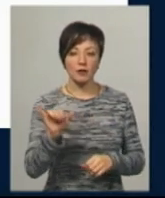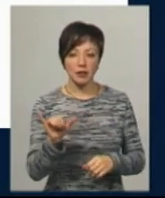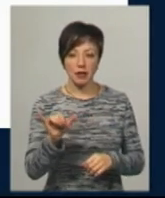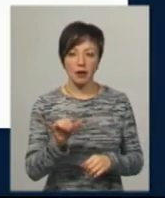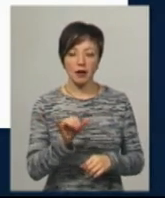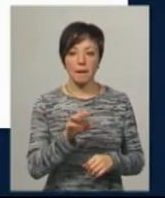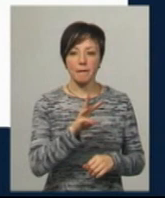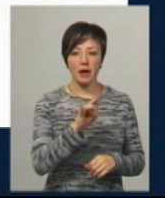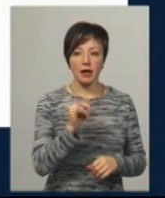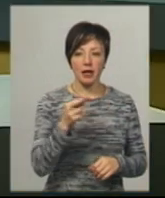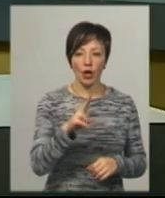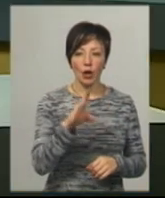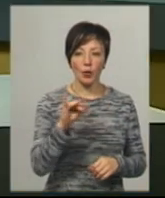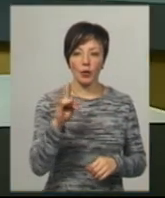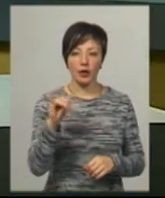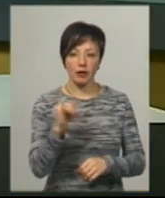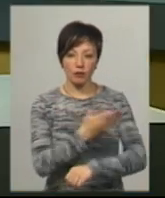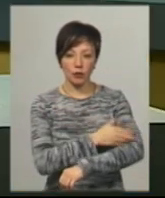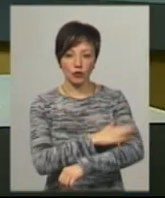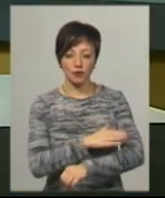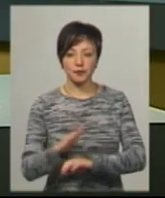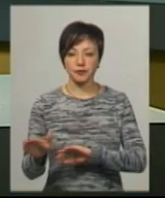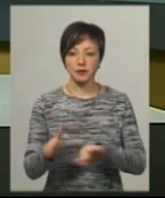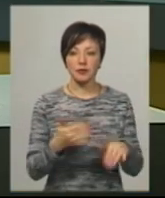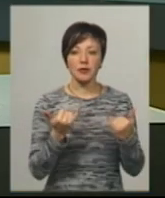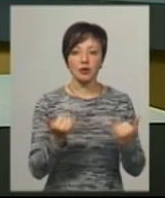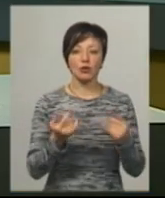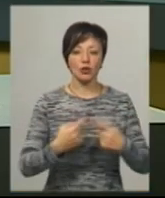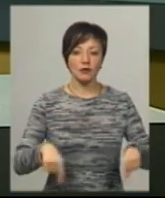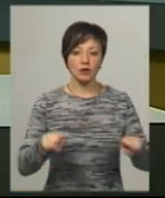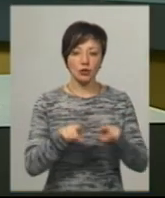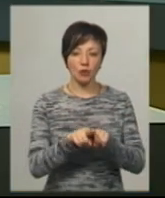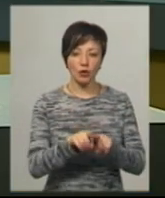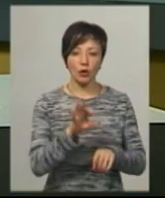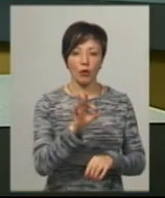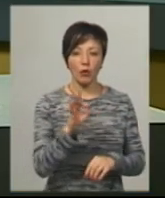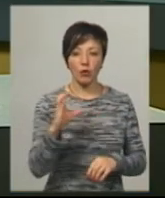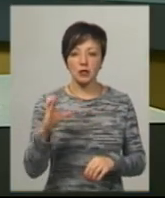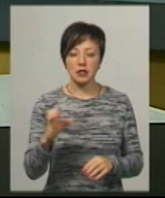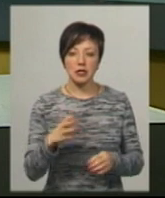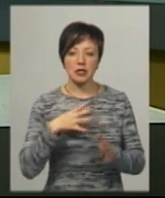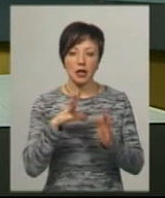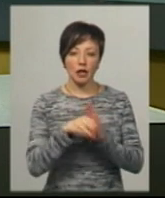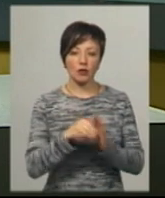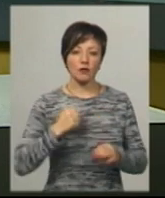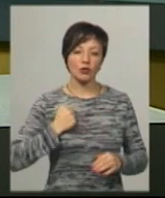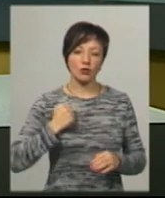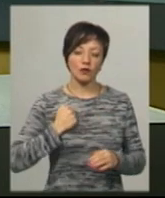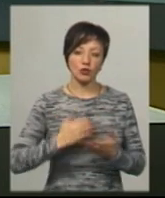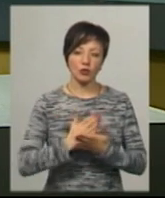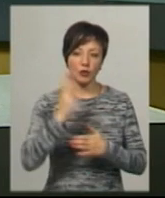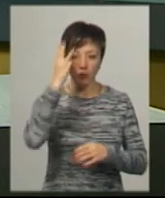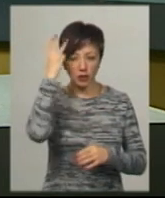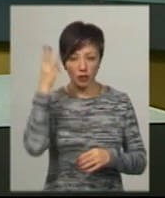Марії Кюрі Складовської в Любліні. Сьогодні в зоні проведення операції об'єднаних сил загинул військовослужбовець Хмельниччини